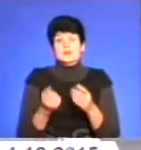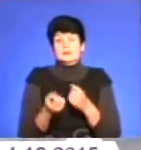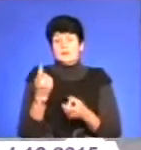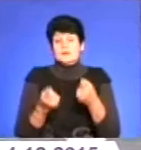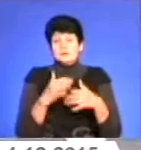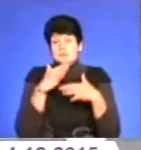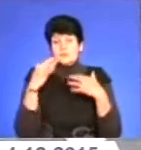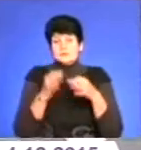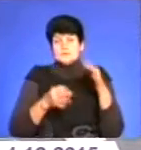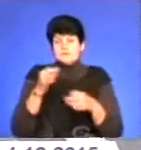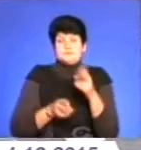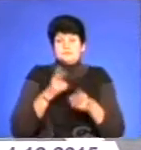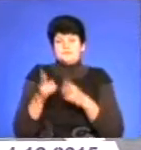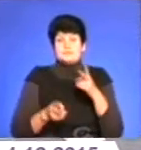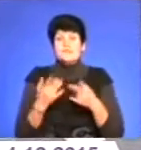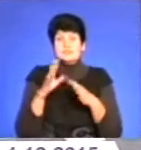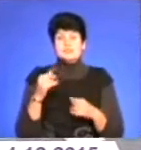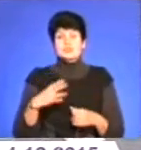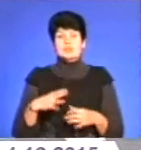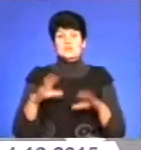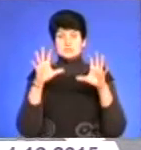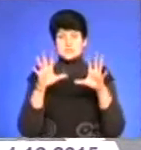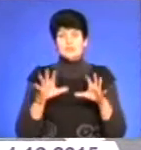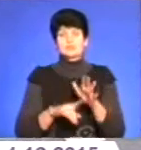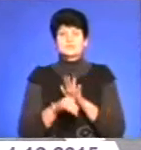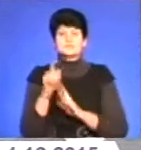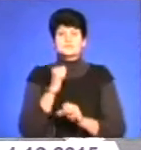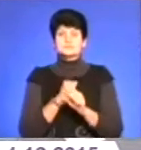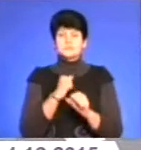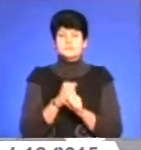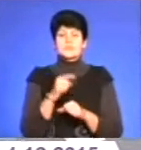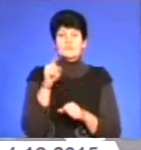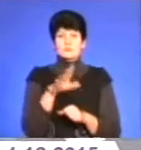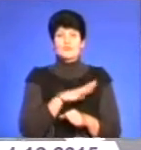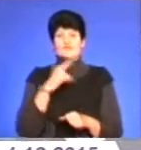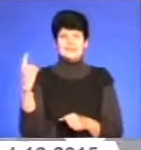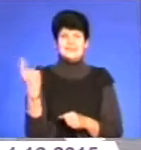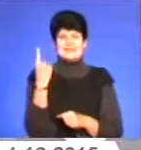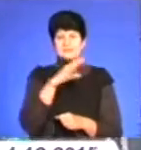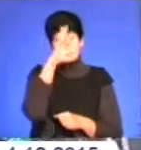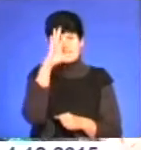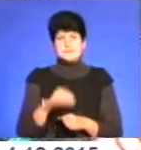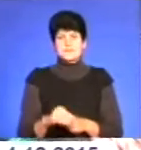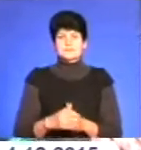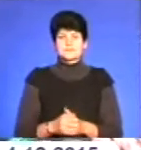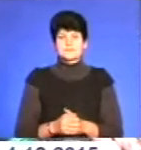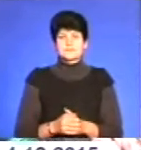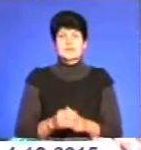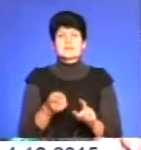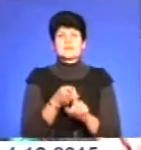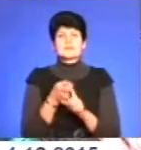та судових тяганин. Але всі чекають, щоб закон нарешті запрацював. І щоб він був єдиним для всіх. Значить від машини.